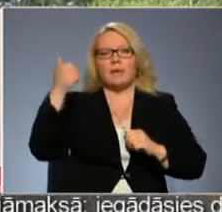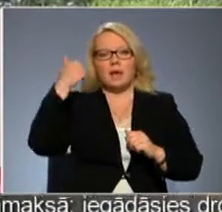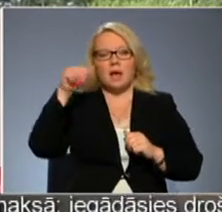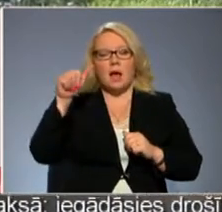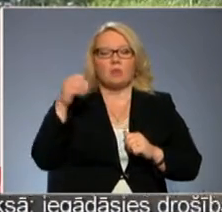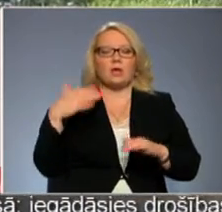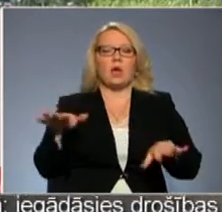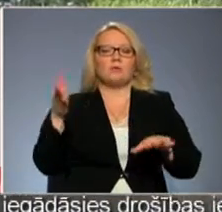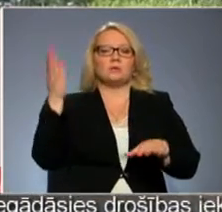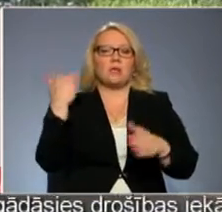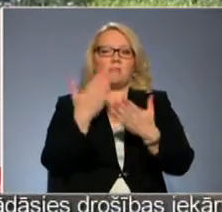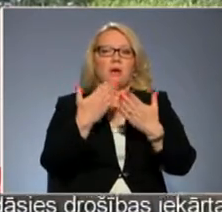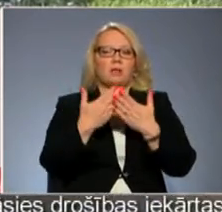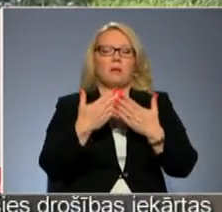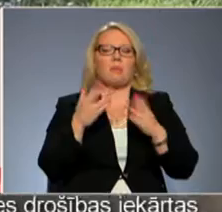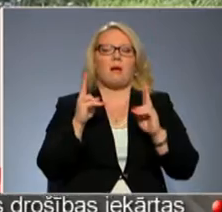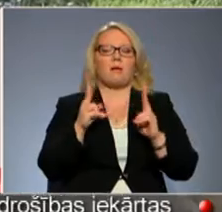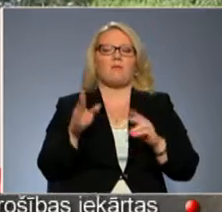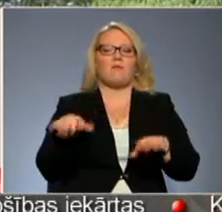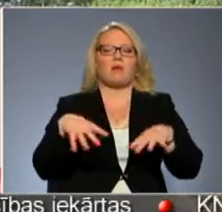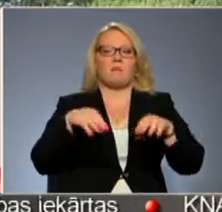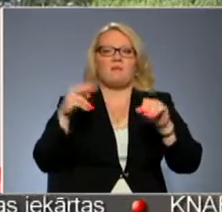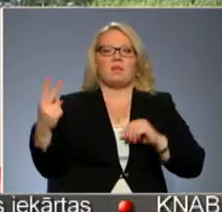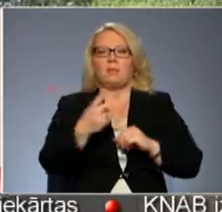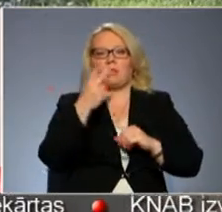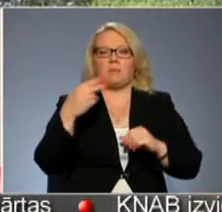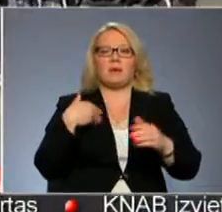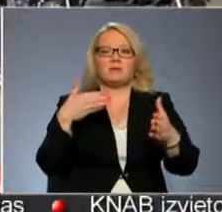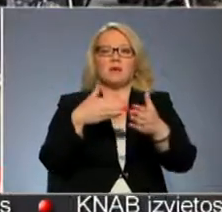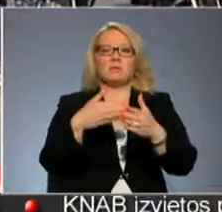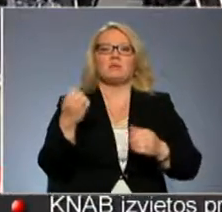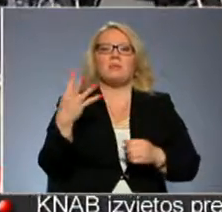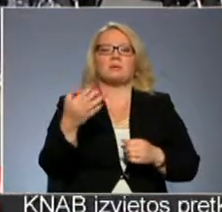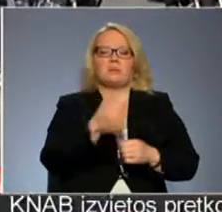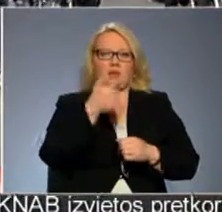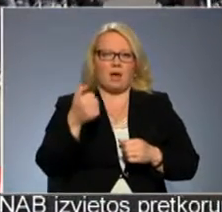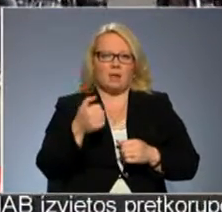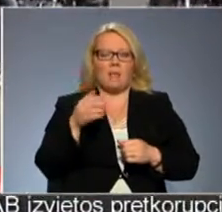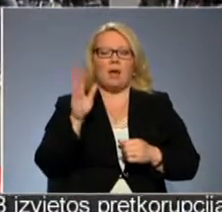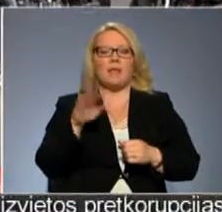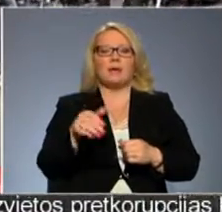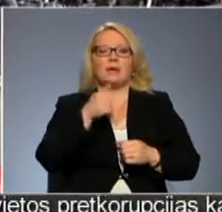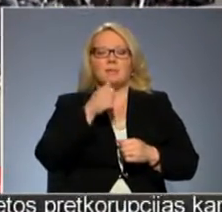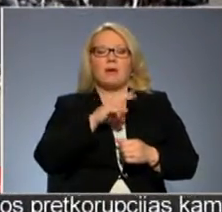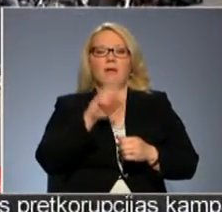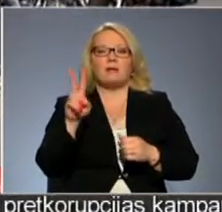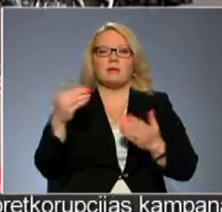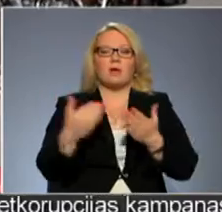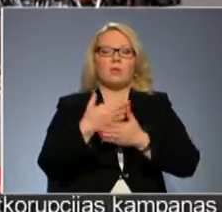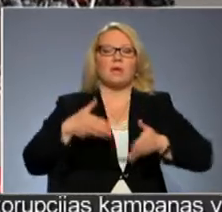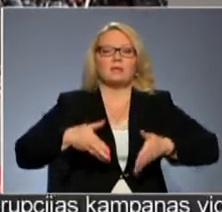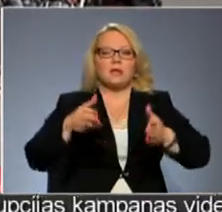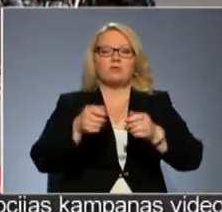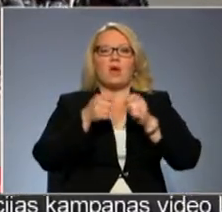ir sanjau parādījuši piemēri, ka to izdarīja divgadu laikā. Mēs iestrēgām uz patsmetu gadiem. Lai izmēģinātu, kāds ir jaunais ceļš, atklāšanas